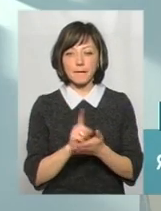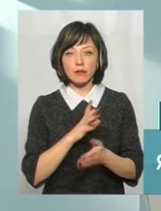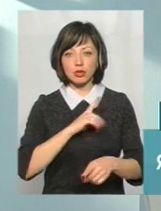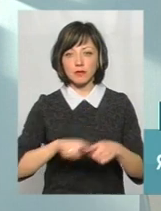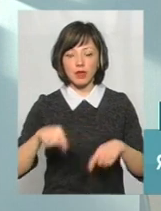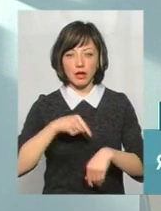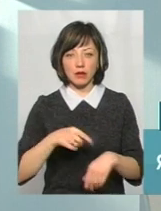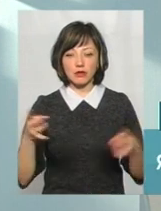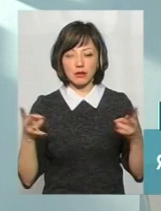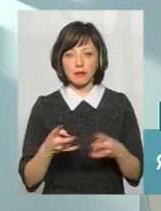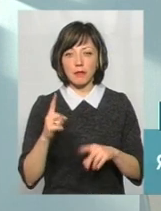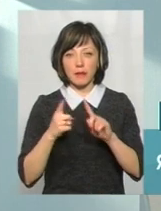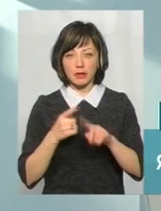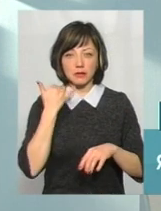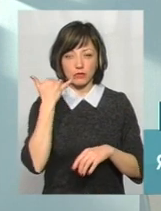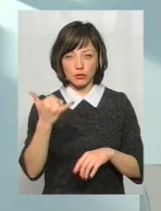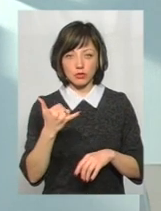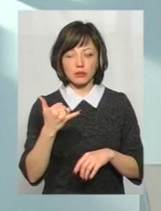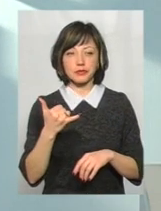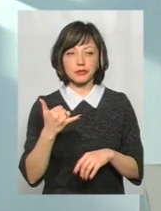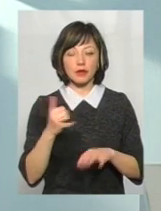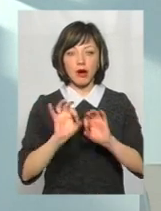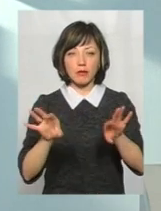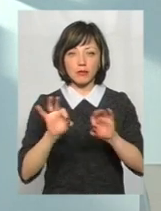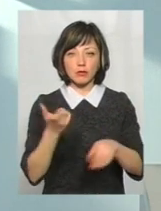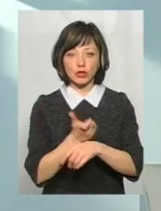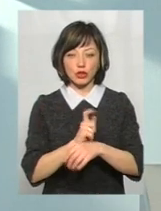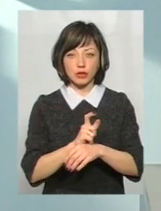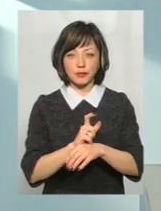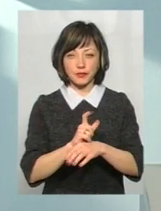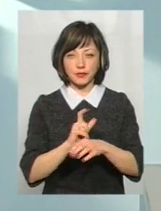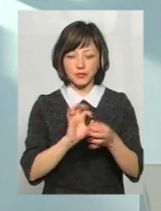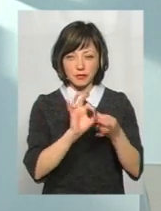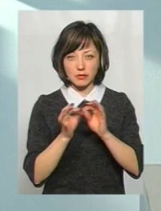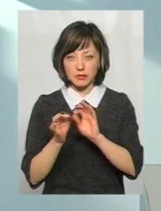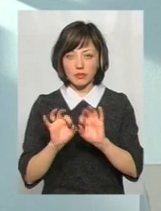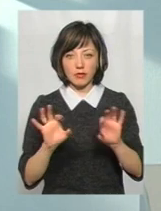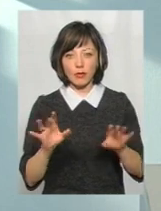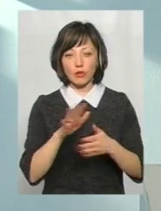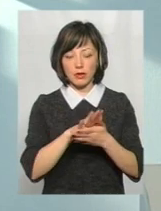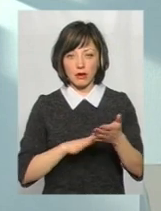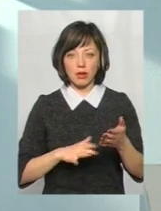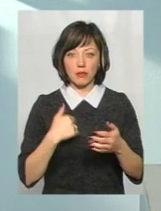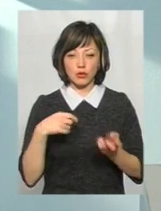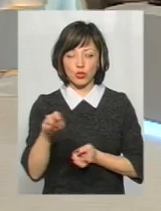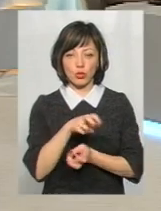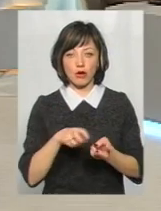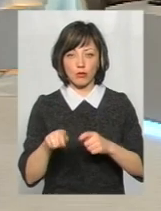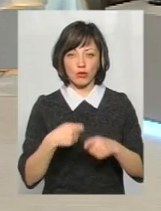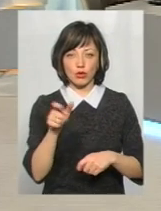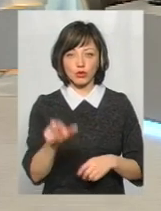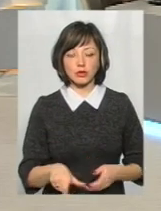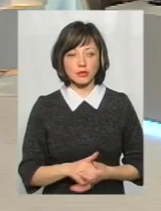реакція. Потрібно перше зателефонувати і дати чим більше інформації, щоб ми могли з нею працювати і вже по гарячих слідах знаходити порушника.